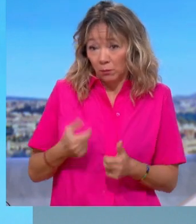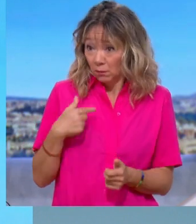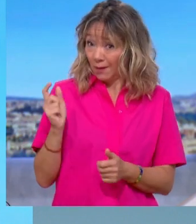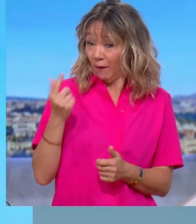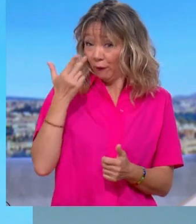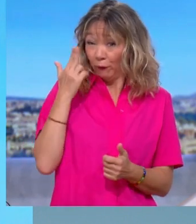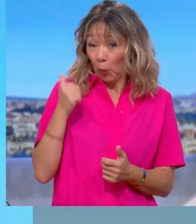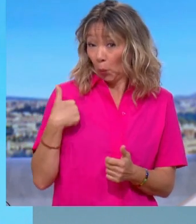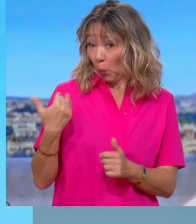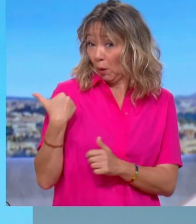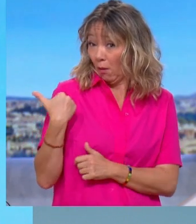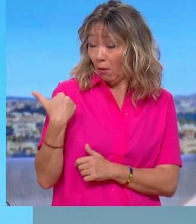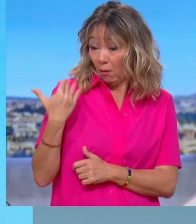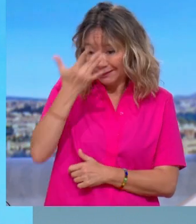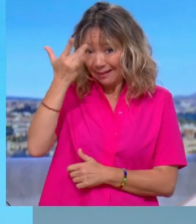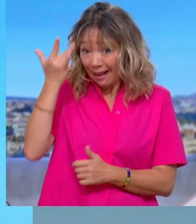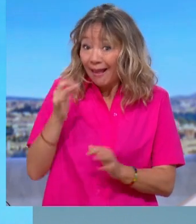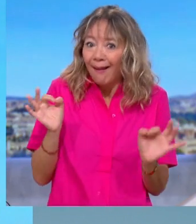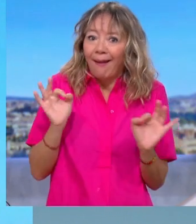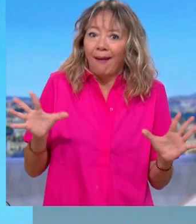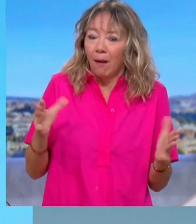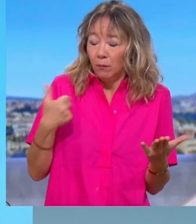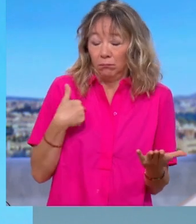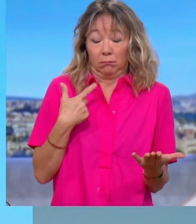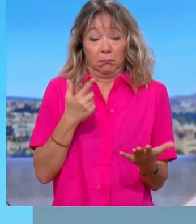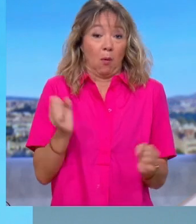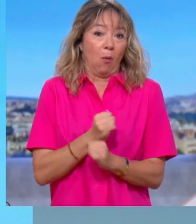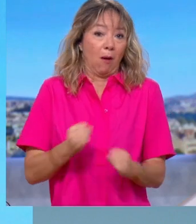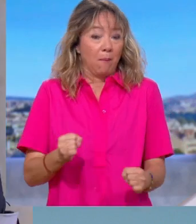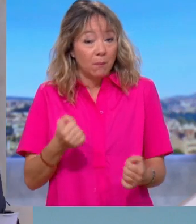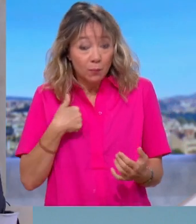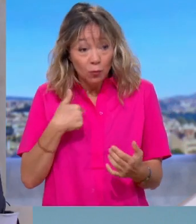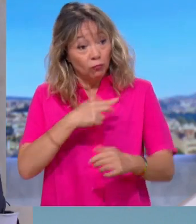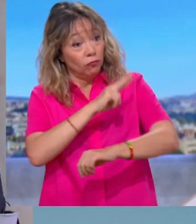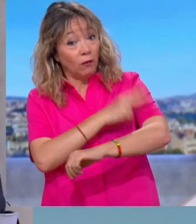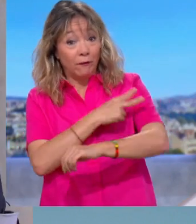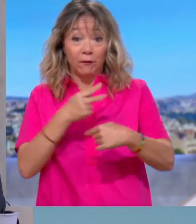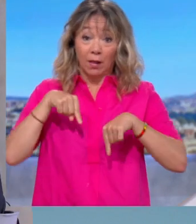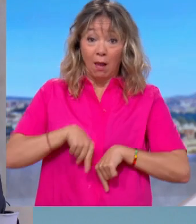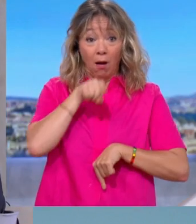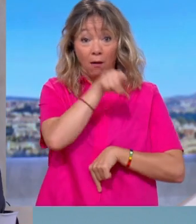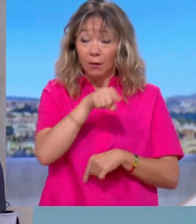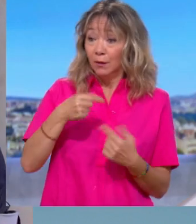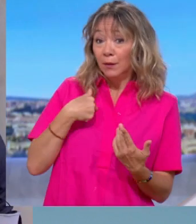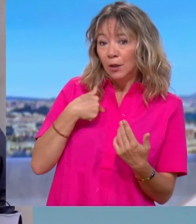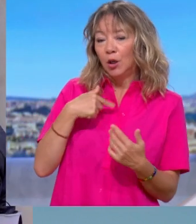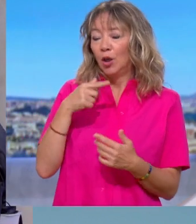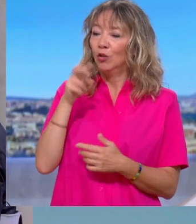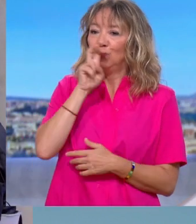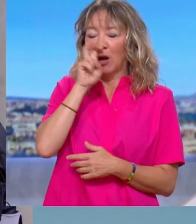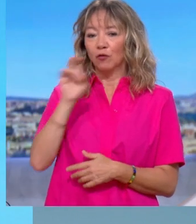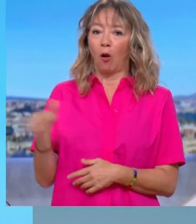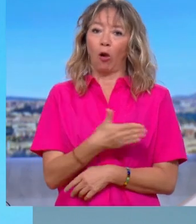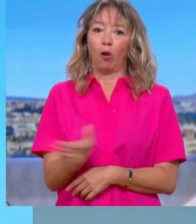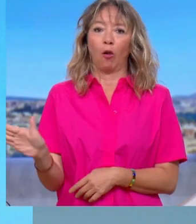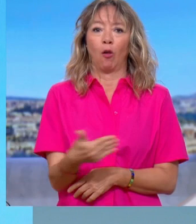alerter. Rien. C'est absolument sidérant de voir à quel point nous avons un chef de l'État qui cherche à faire diversion en permanence, mais